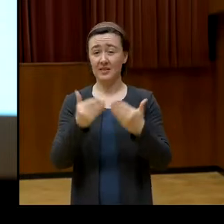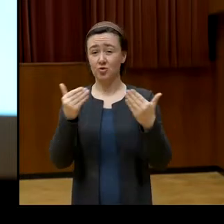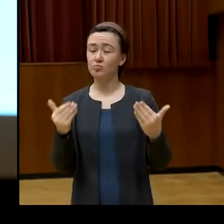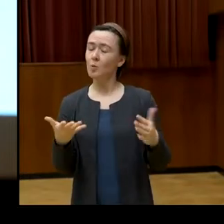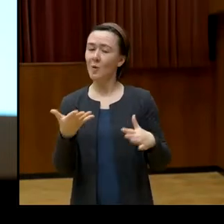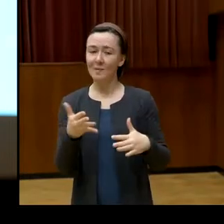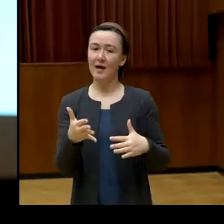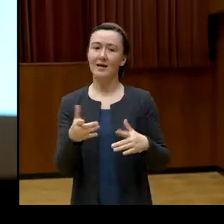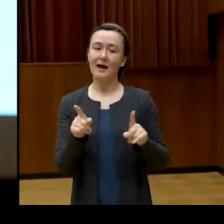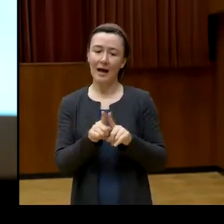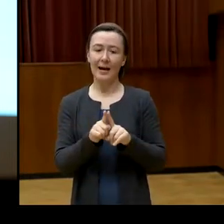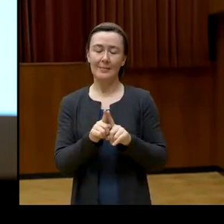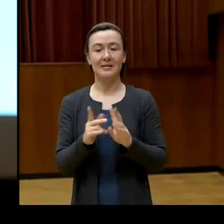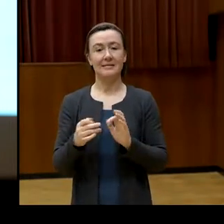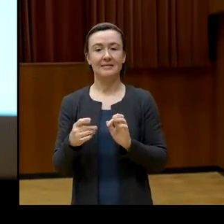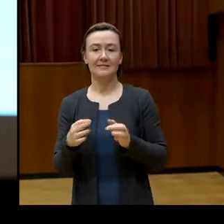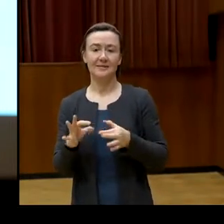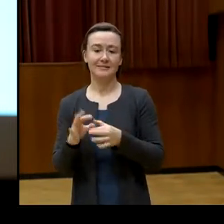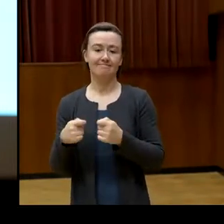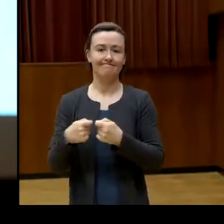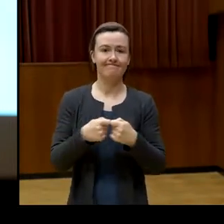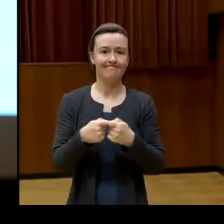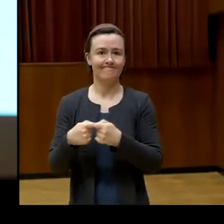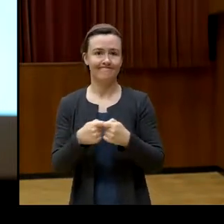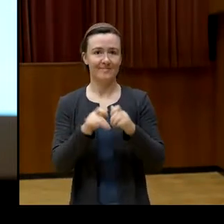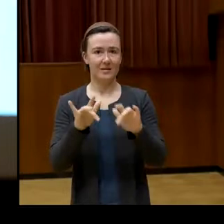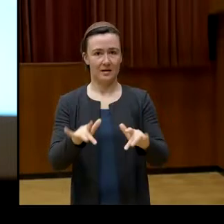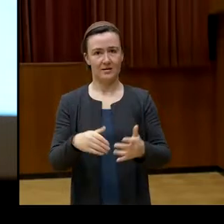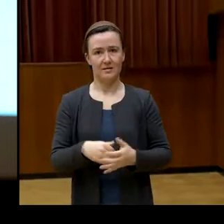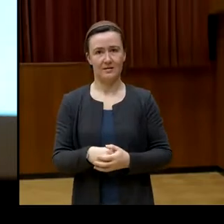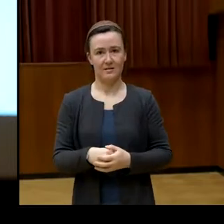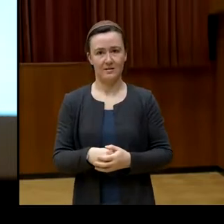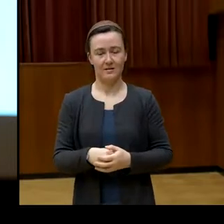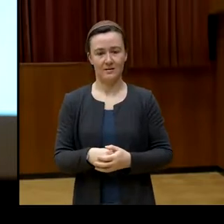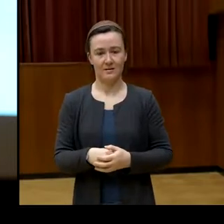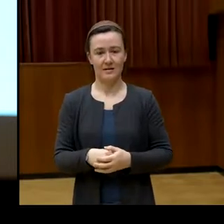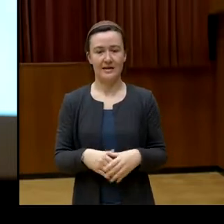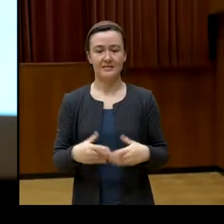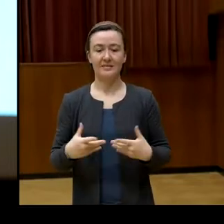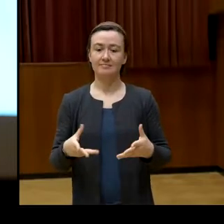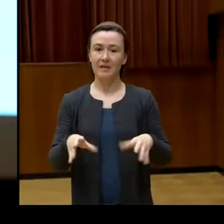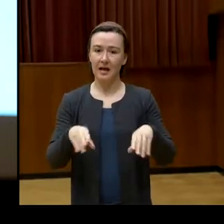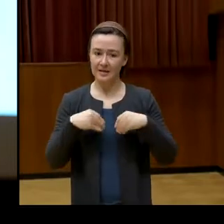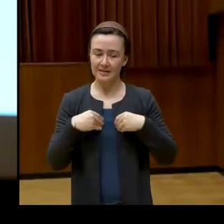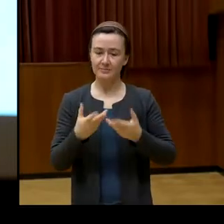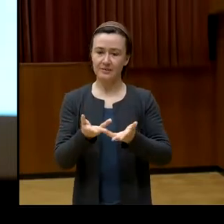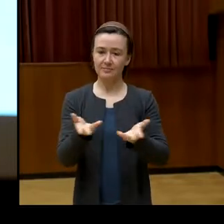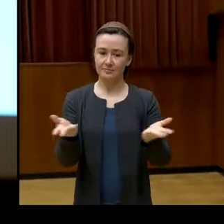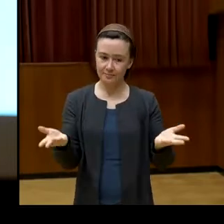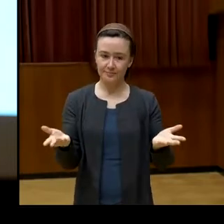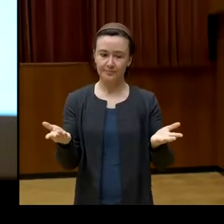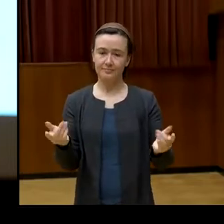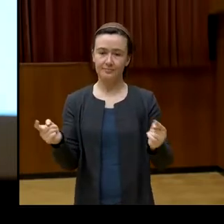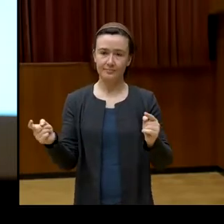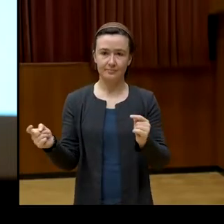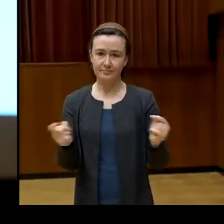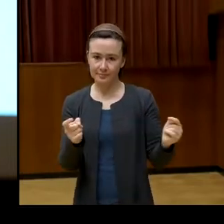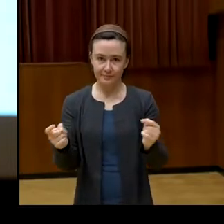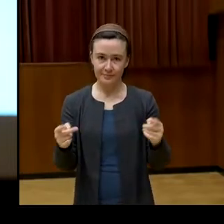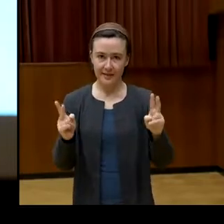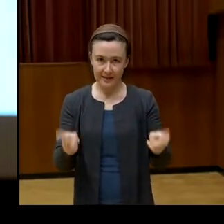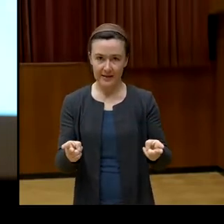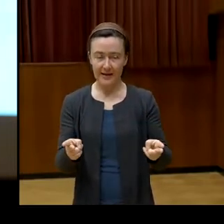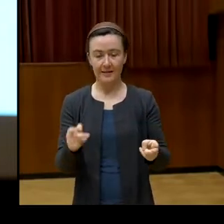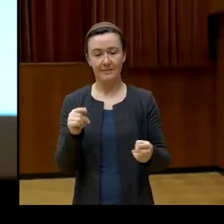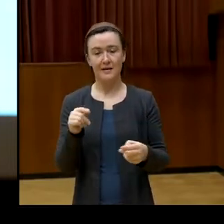Spannungsfeld. Um das zuzulassen, demokratiepolitisch erfolgreich tun zu können, ist